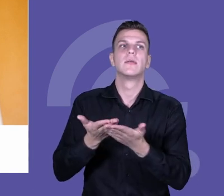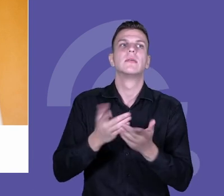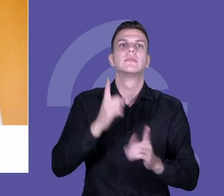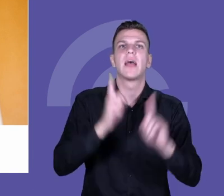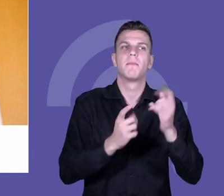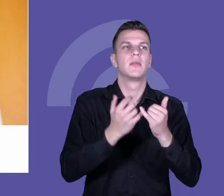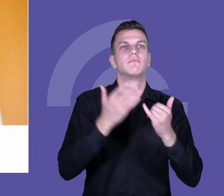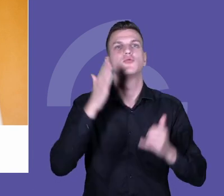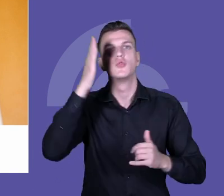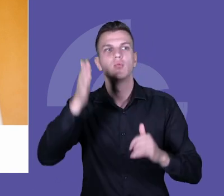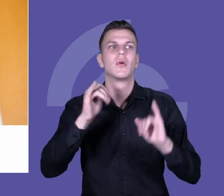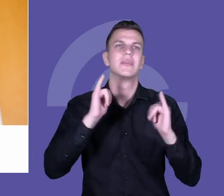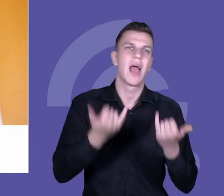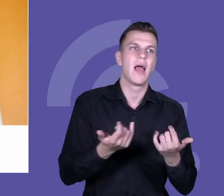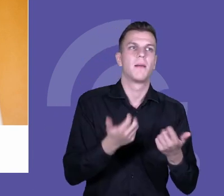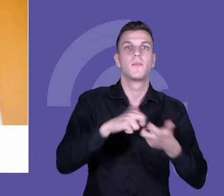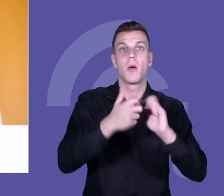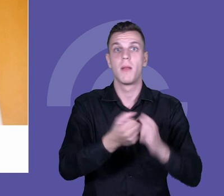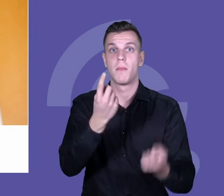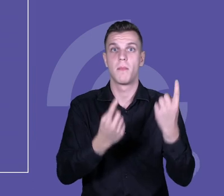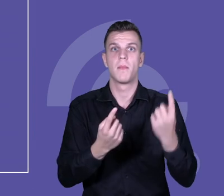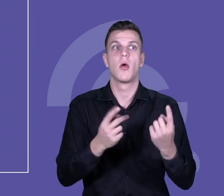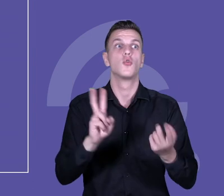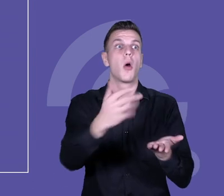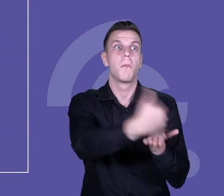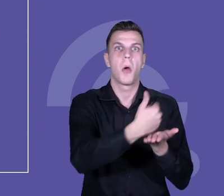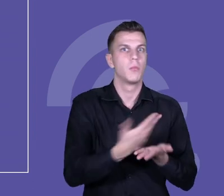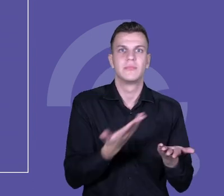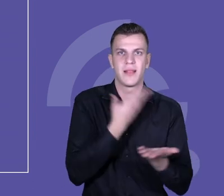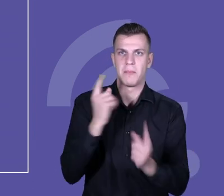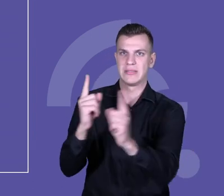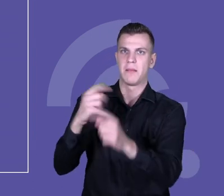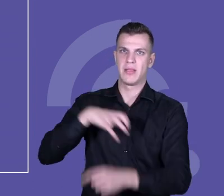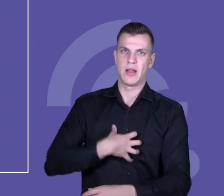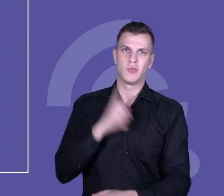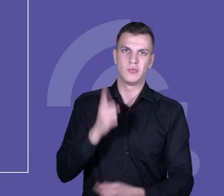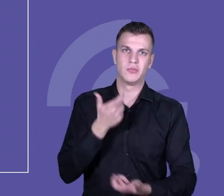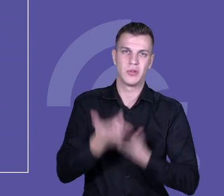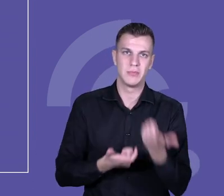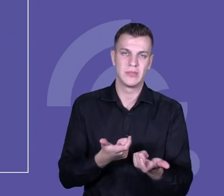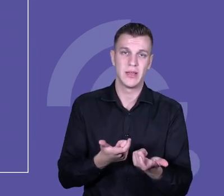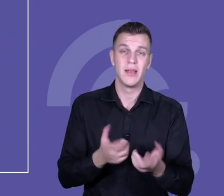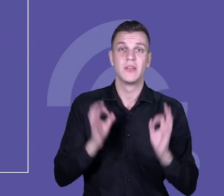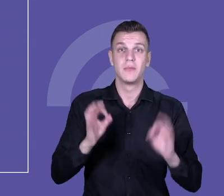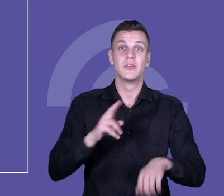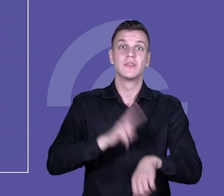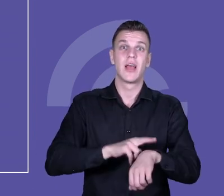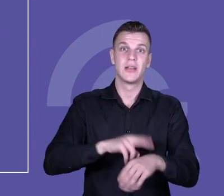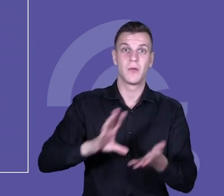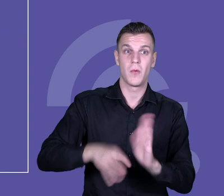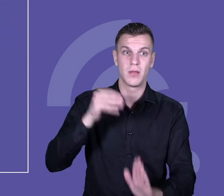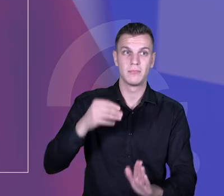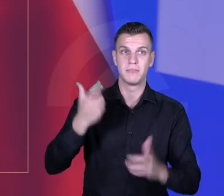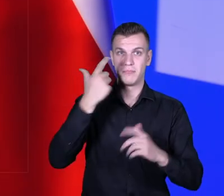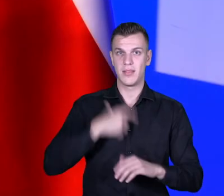je znać. Więc to było rzeczywiście wyzwanie. Zmieściłam się w czasie. To tyle z mojej strony. Bardzo